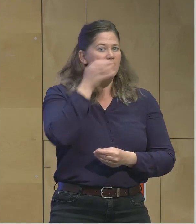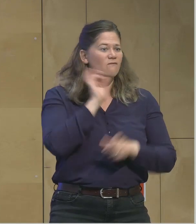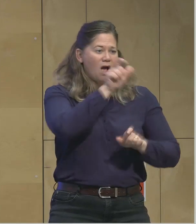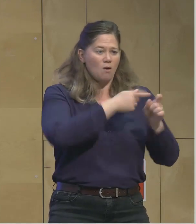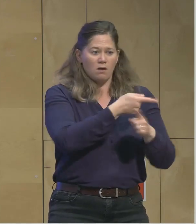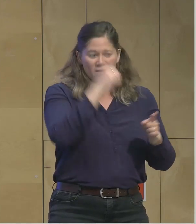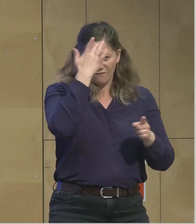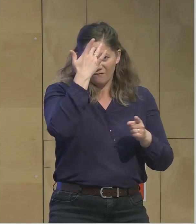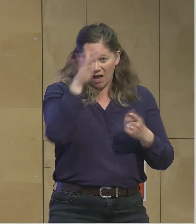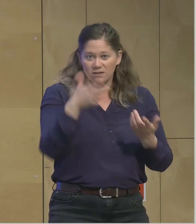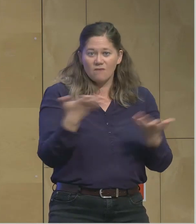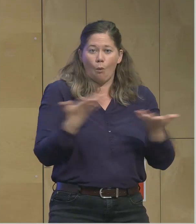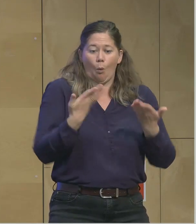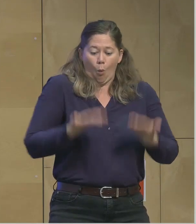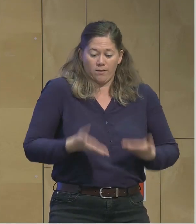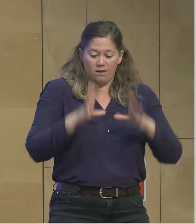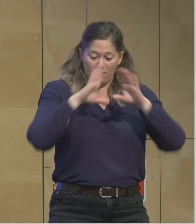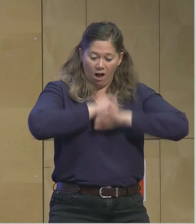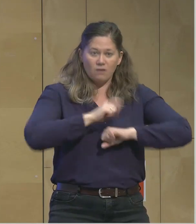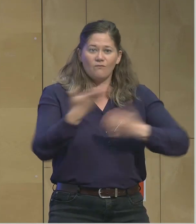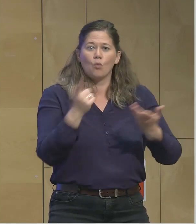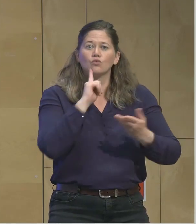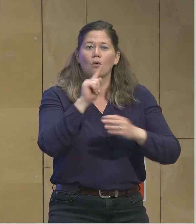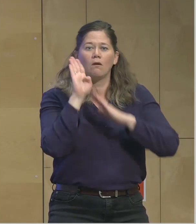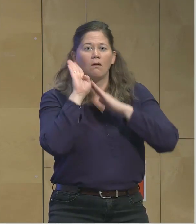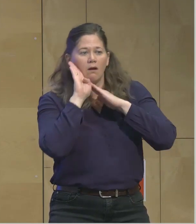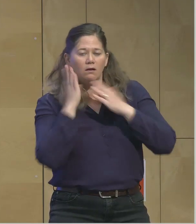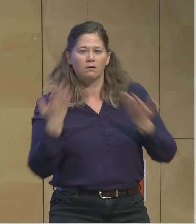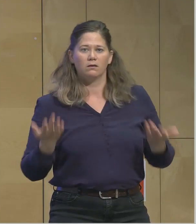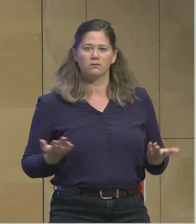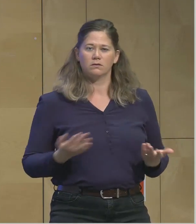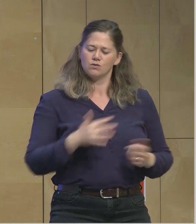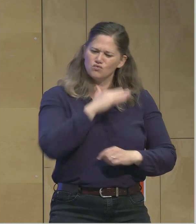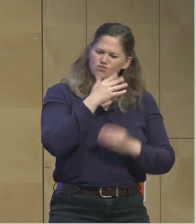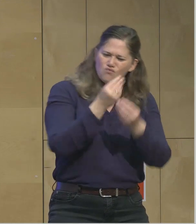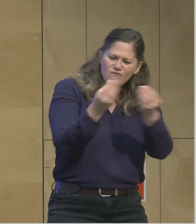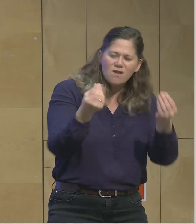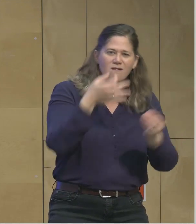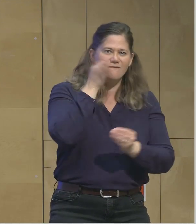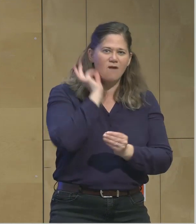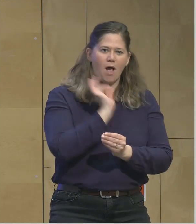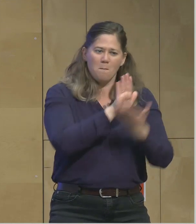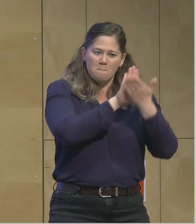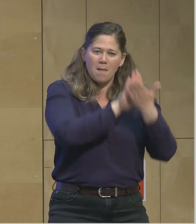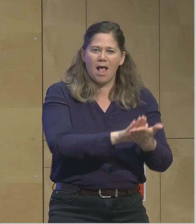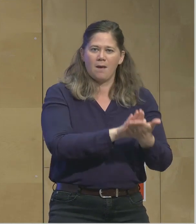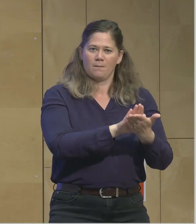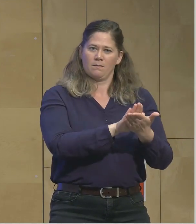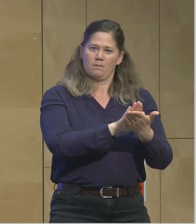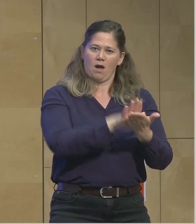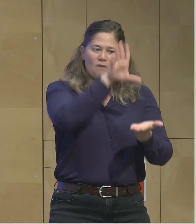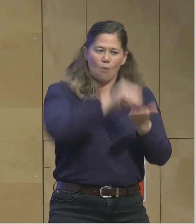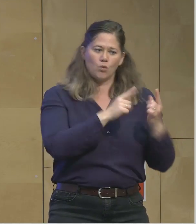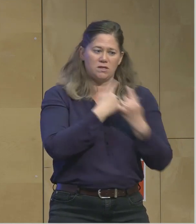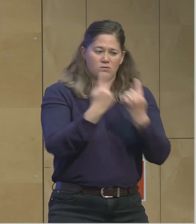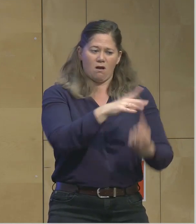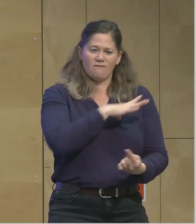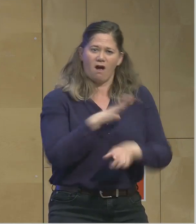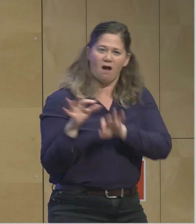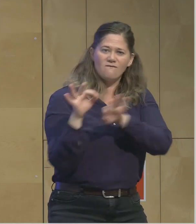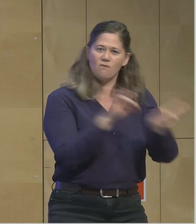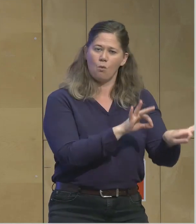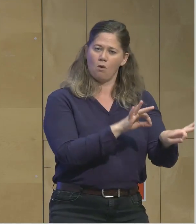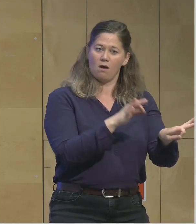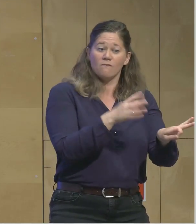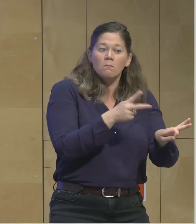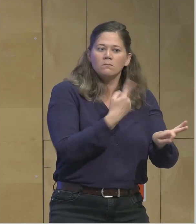der Nacht schlafen. Zu viele Frauen bleiben in lebensgefährlichen Wohnsituationen, weil es nicht möglich ist,